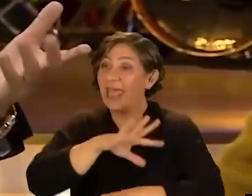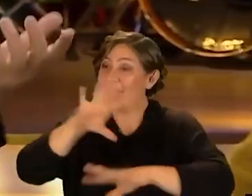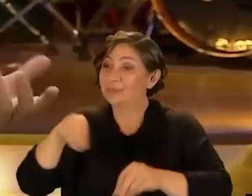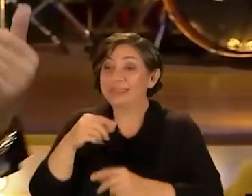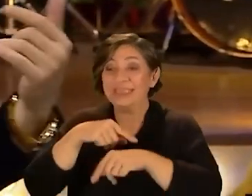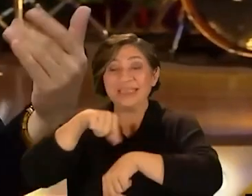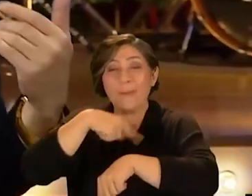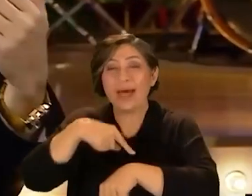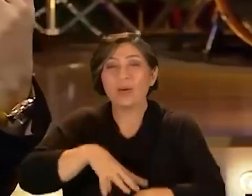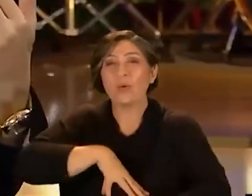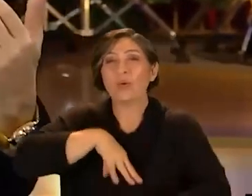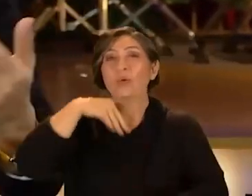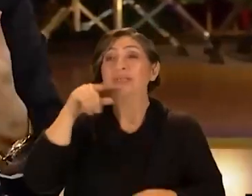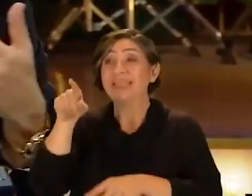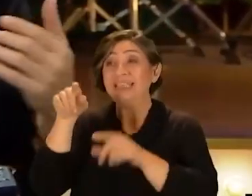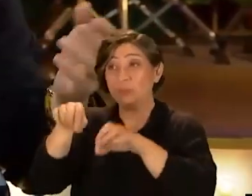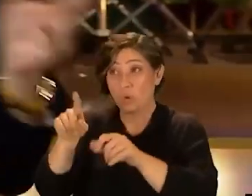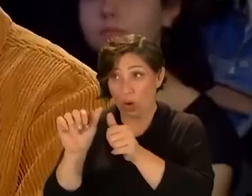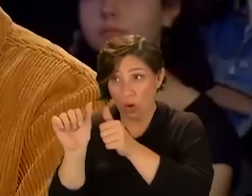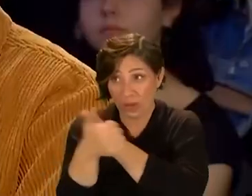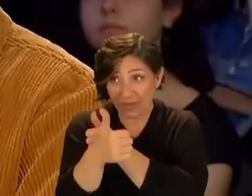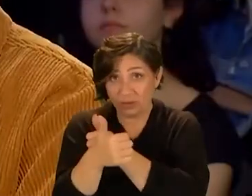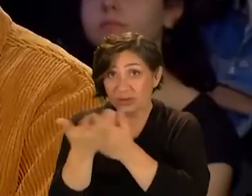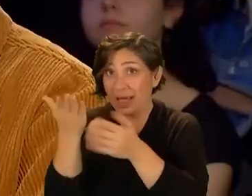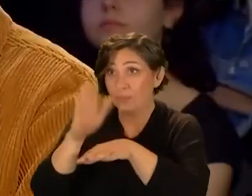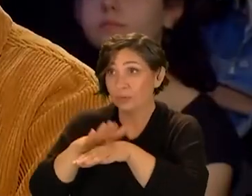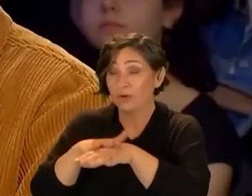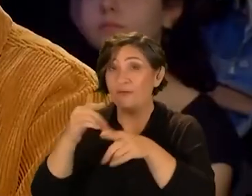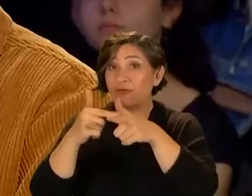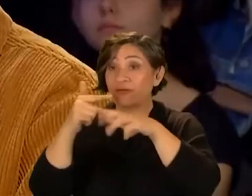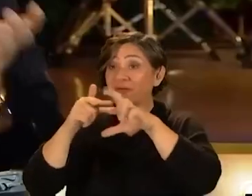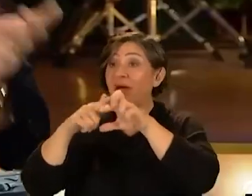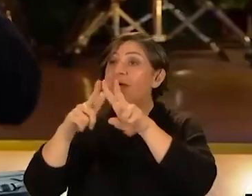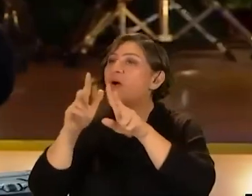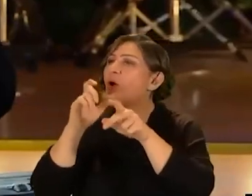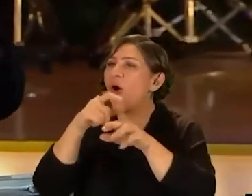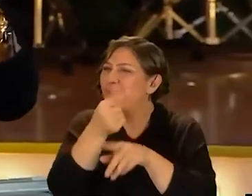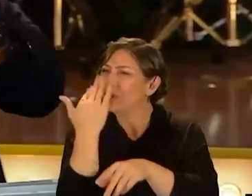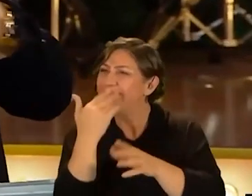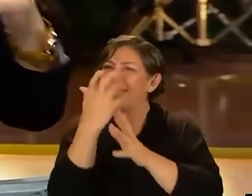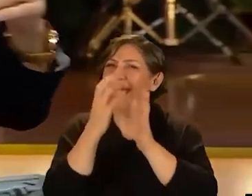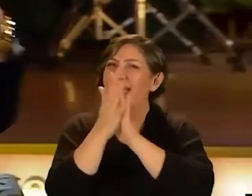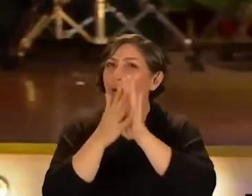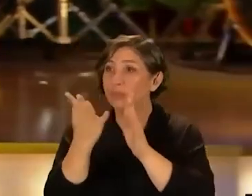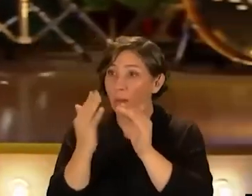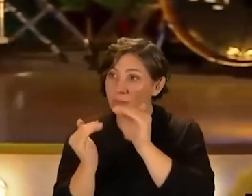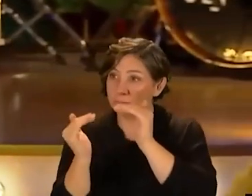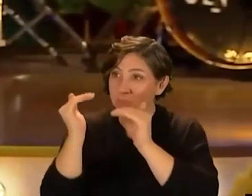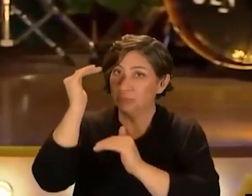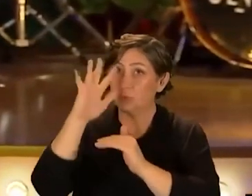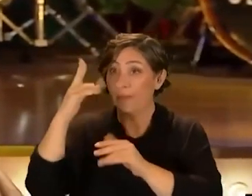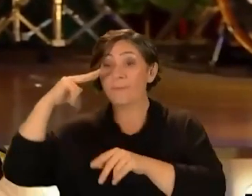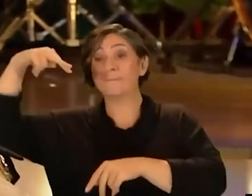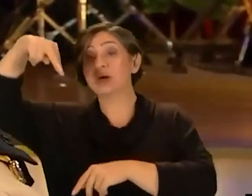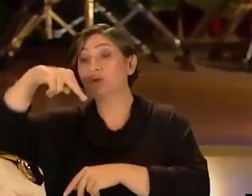Hepsi zamanın ruhu. Sen şimdi onun önüne mi geçiyorsun? Ne yapıyorsun? Bak bu Franco'da öyle bir şey var. Yani daha mı ileri gittin? Oradan